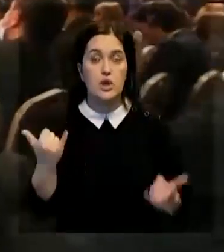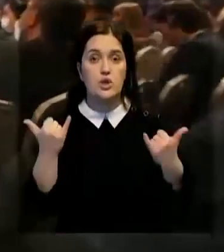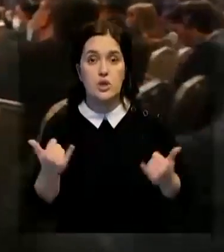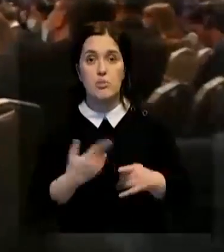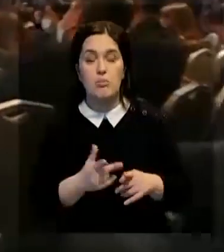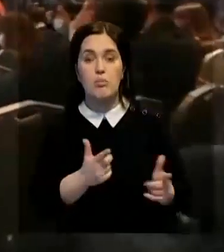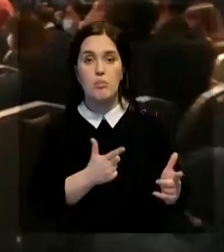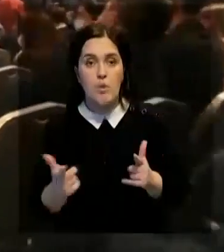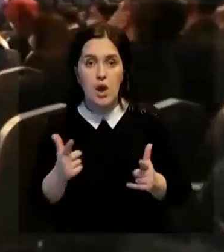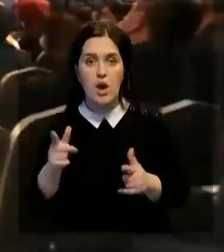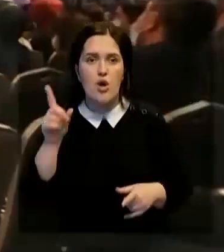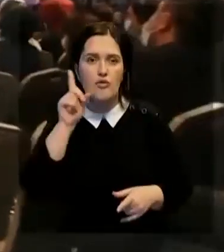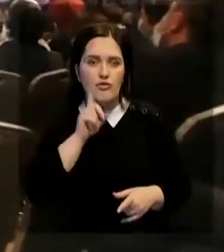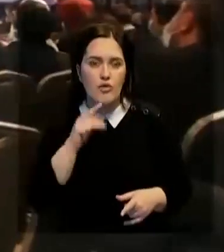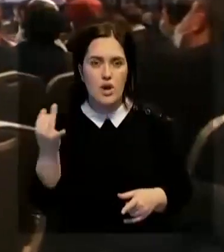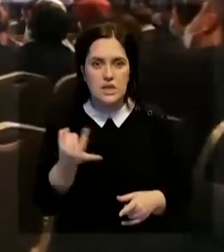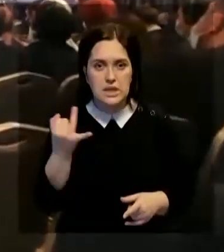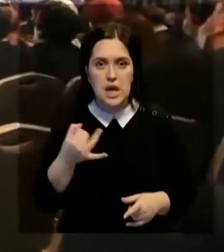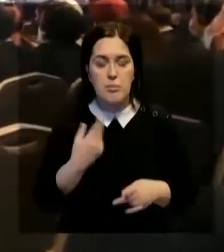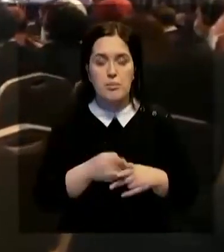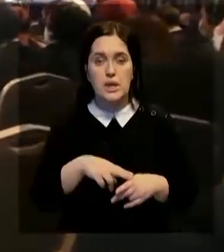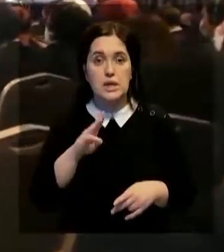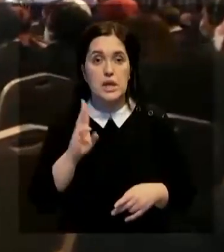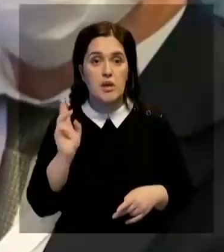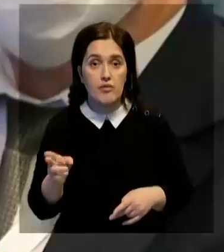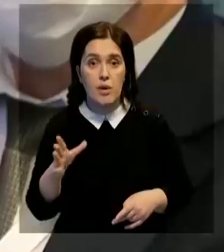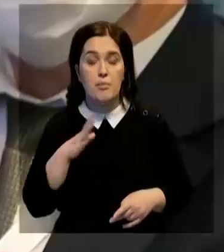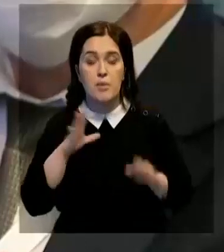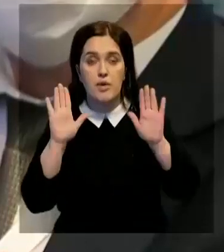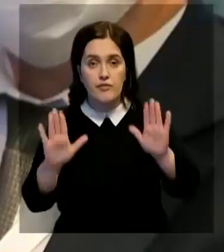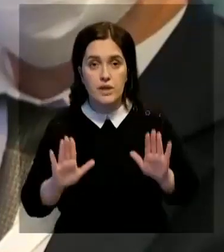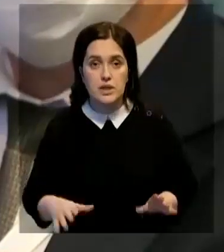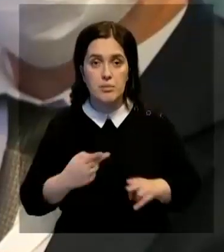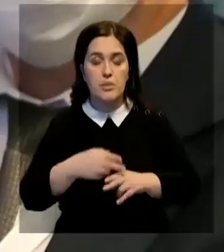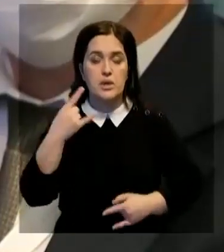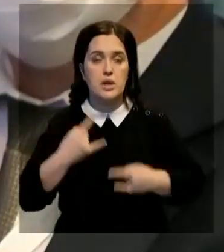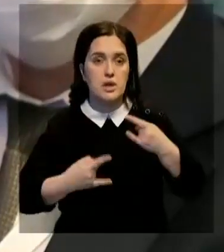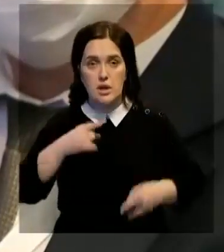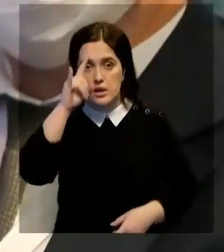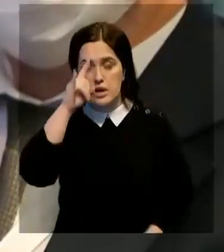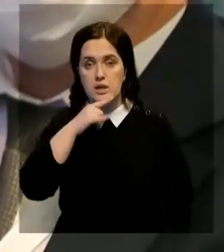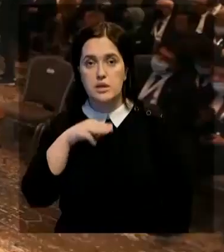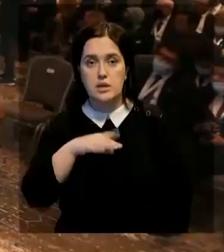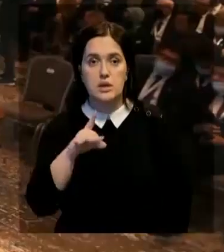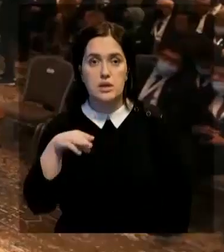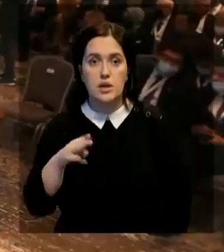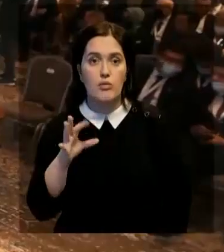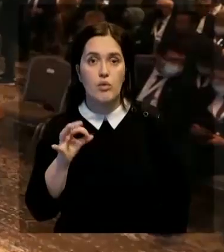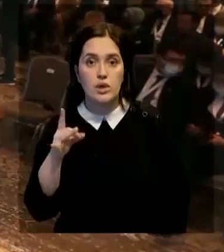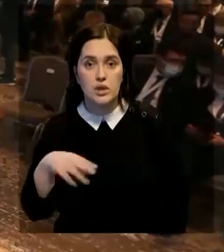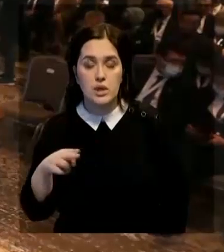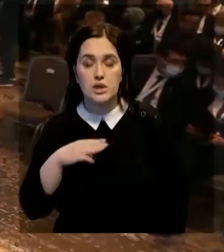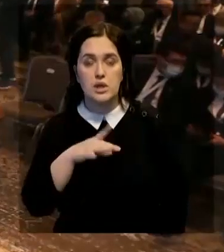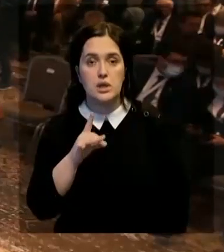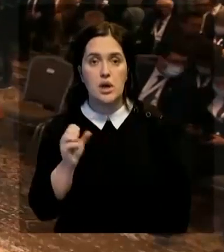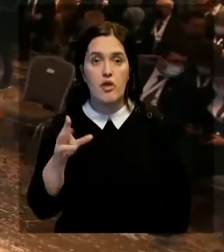приготовления вкусного контента на ТВ-кухне представили на выставке ведущие телеканалы страны ТРТ World и ТРТ АВАЗ.